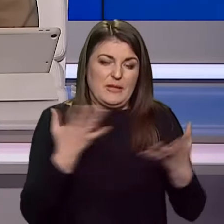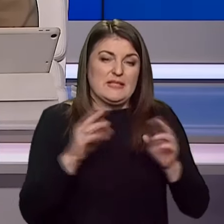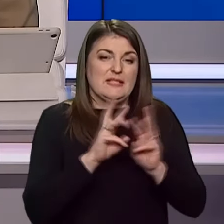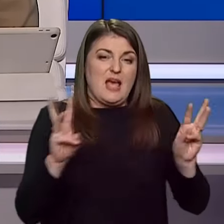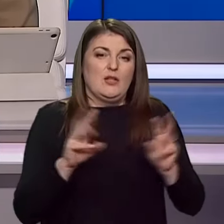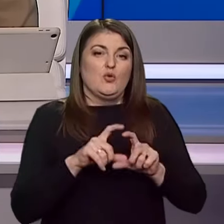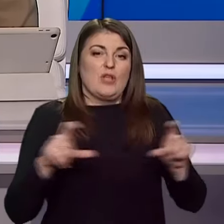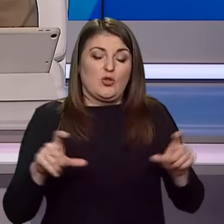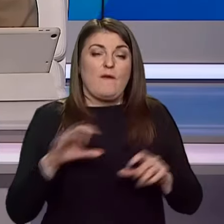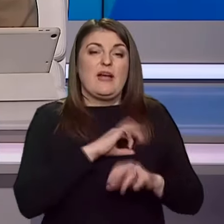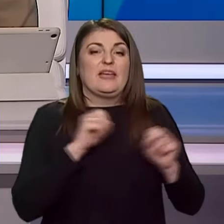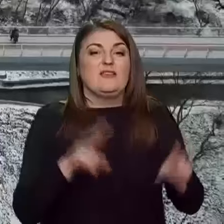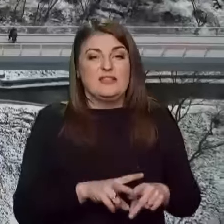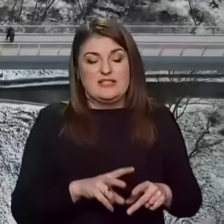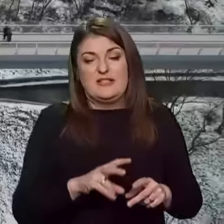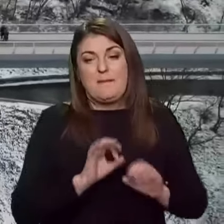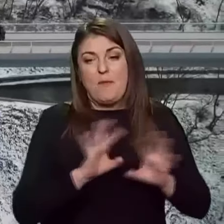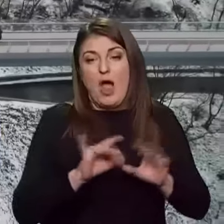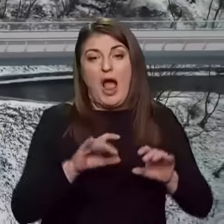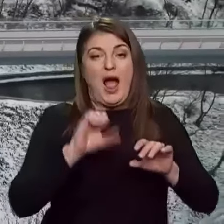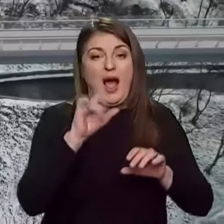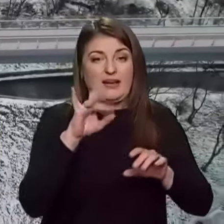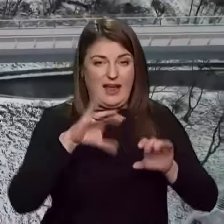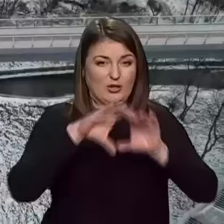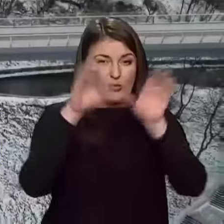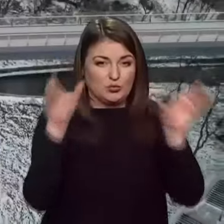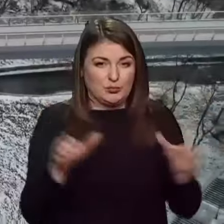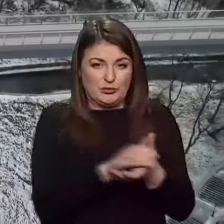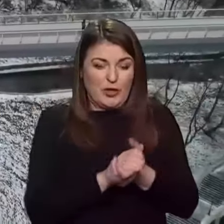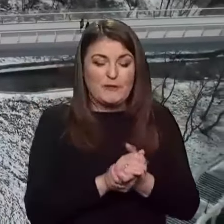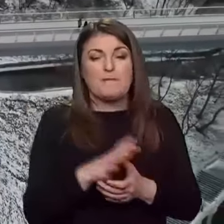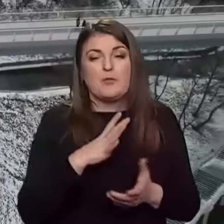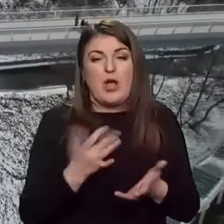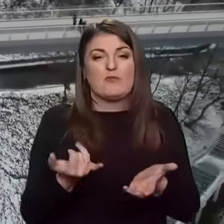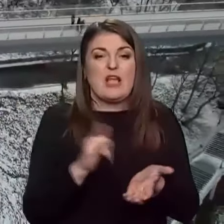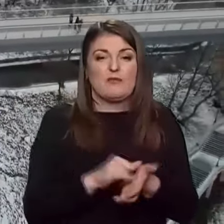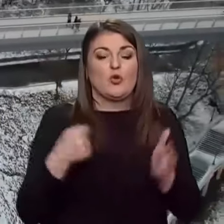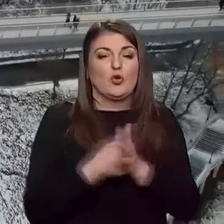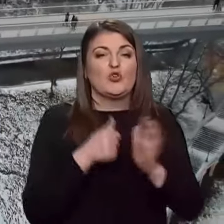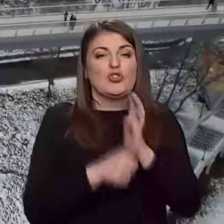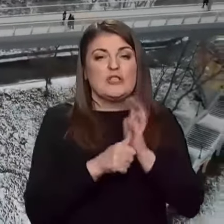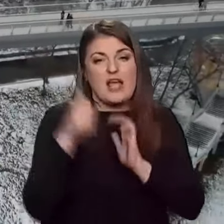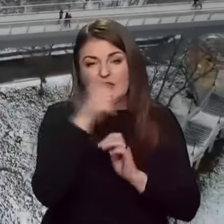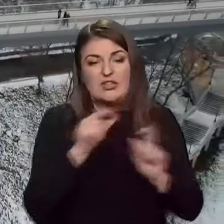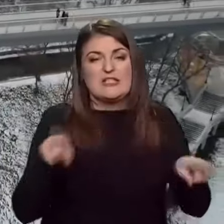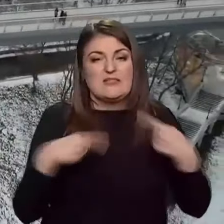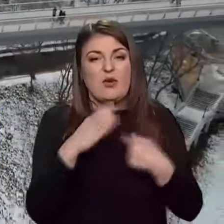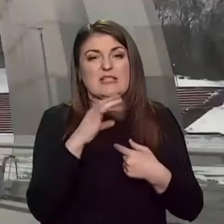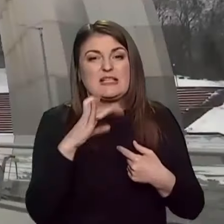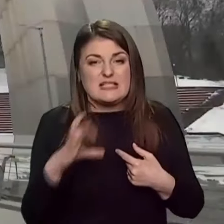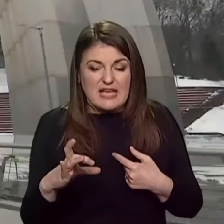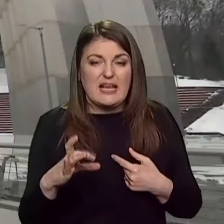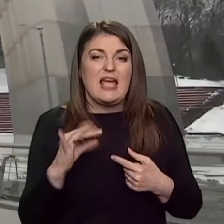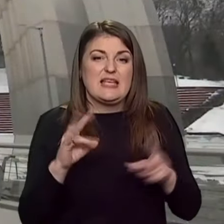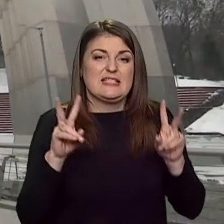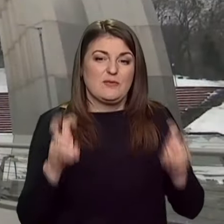сайті установи. Фахівці інституту пояснюють, що арка Дружби народів була встановлена до 60-ї річниці створення СРСР і